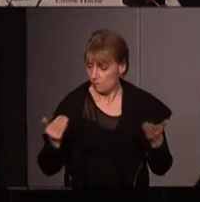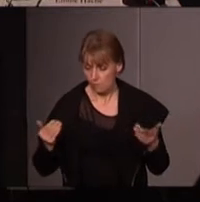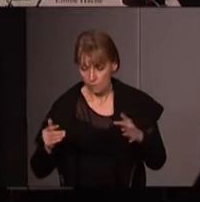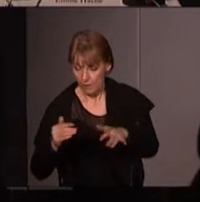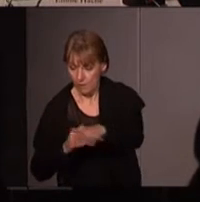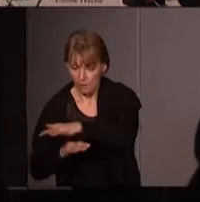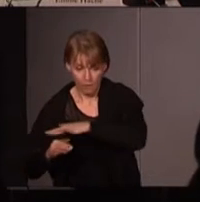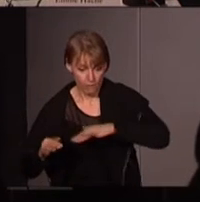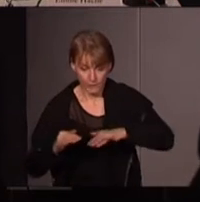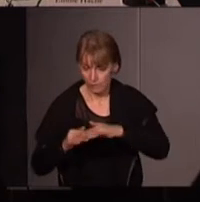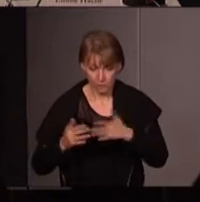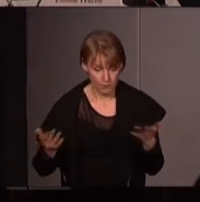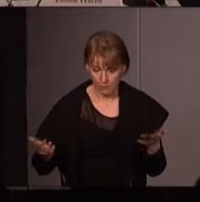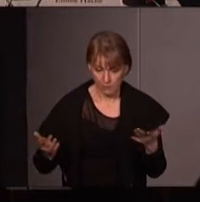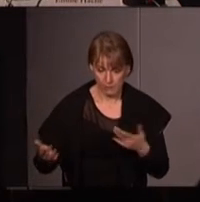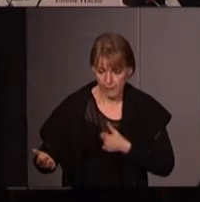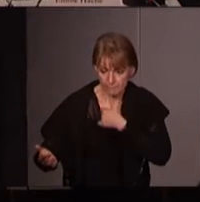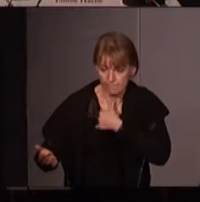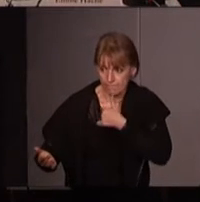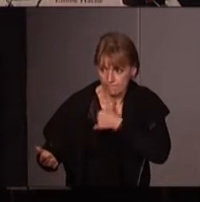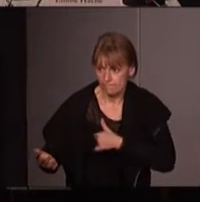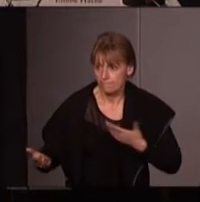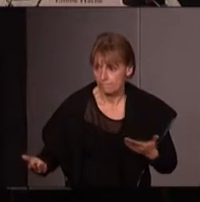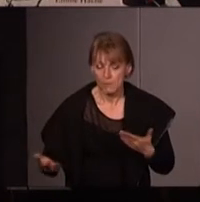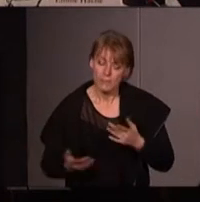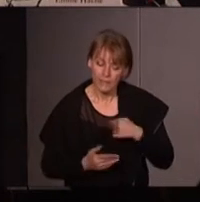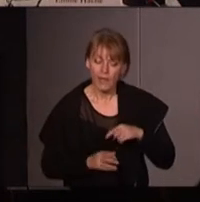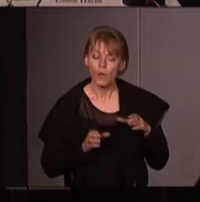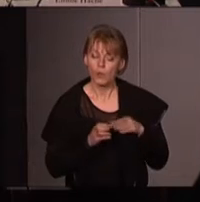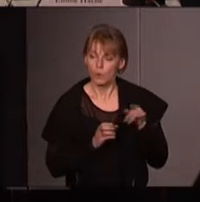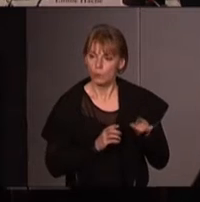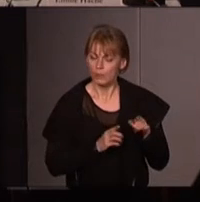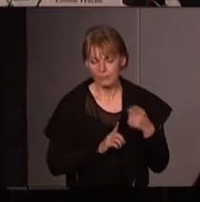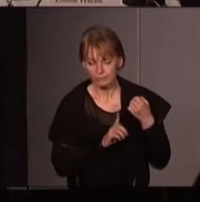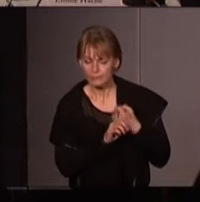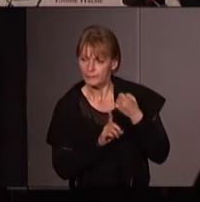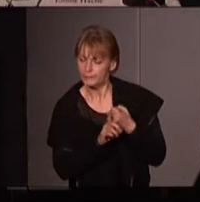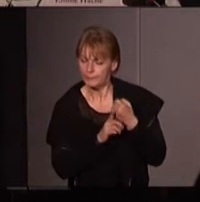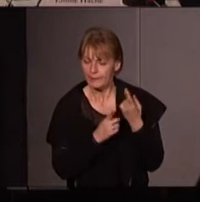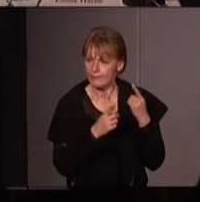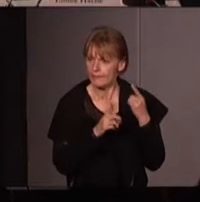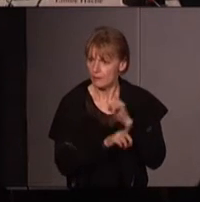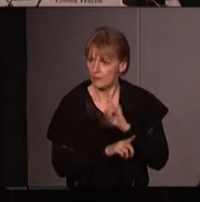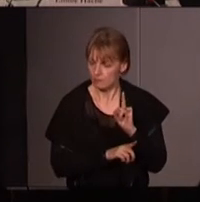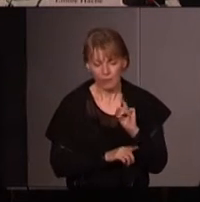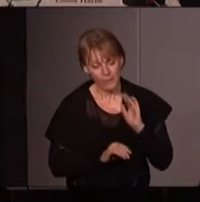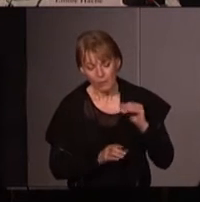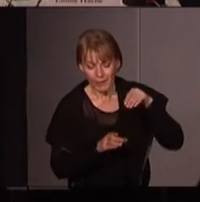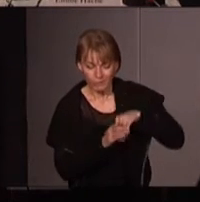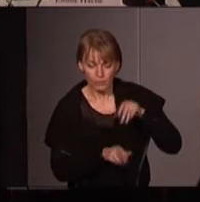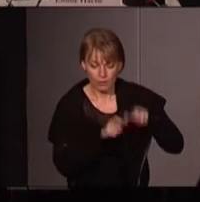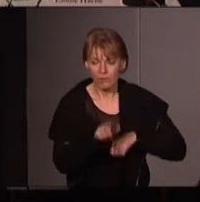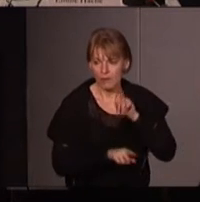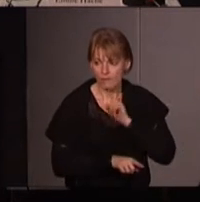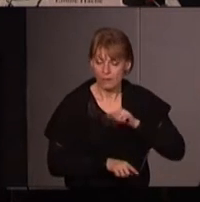environnementales donc ce mouvement là qui ne se revendique pas féministe mais qui est principalement composé de femmes puisque ce sont elles qui l'ont subi en premier